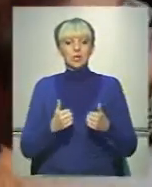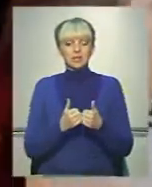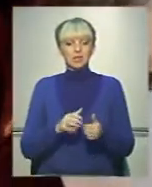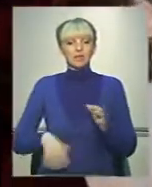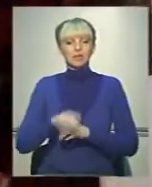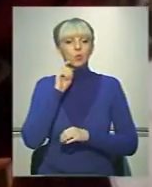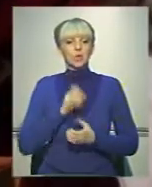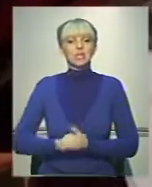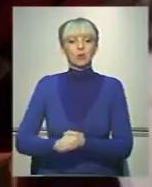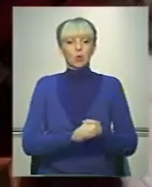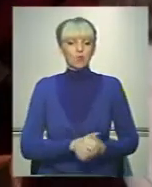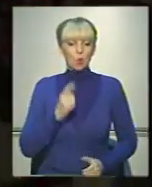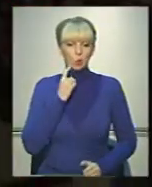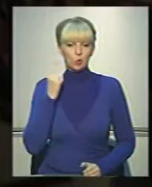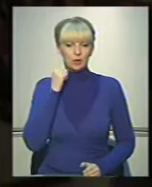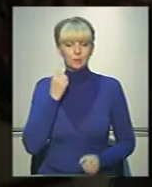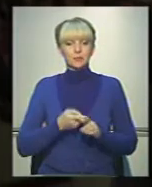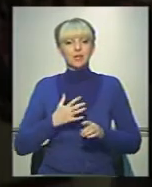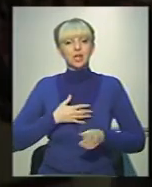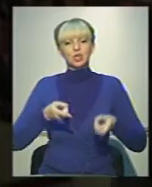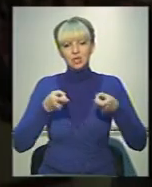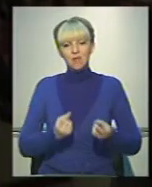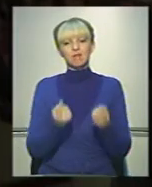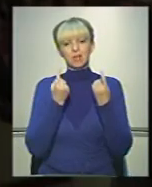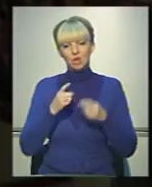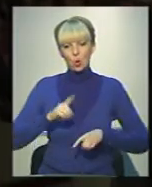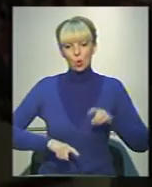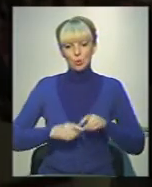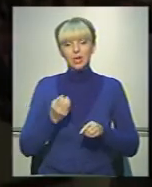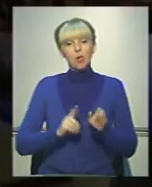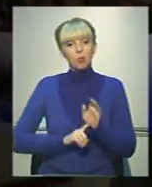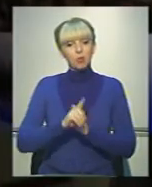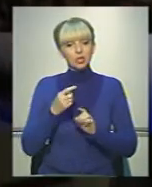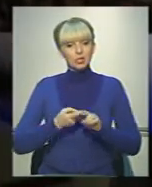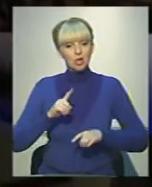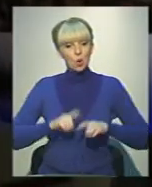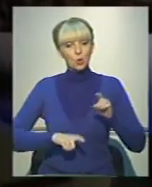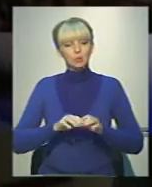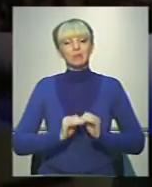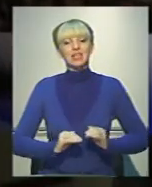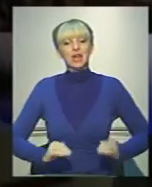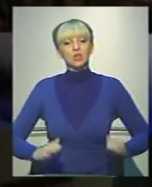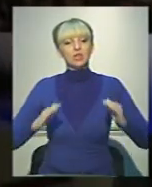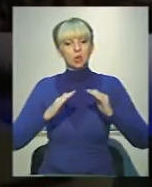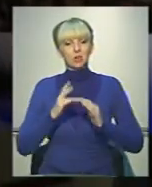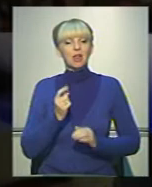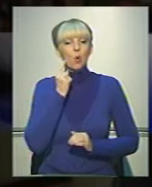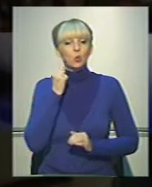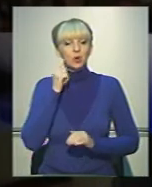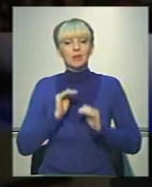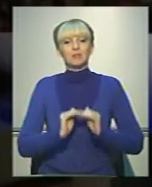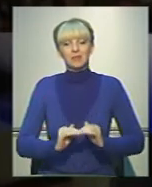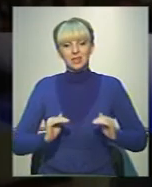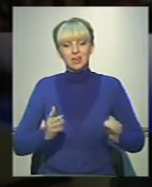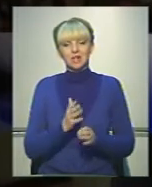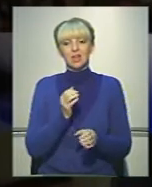Всеукраїнського товариства «Глухих». Це наша дійсно велика родина. І починається ця родина з дитячого садочку для глухих дітей,